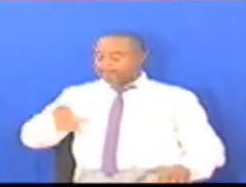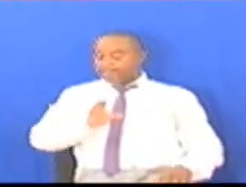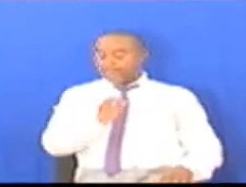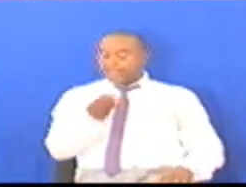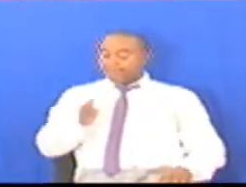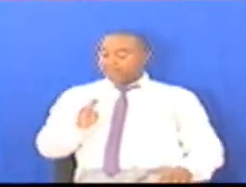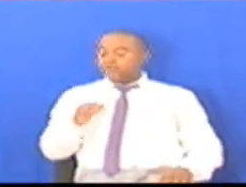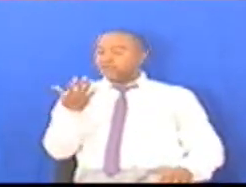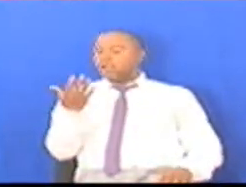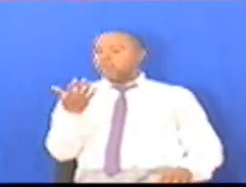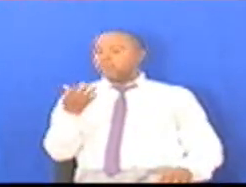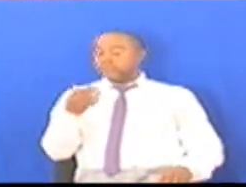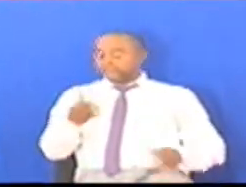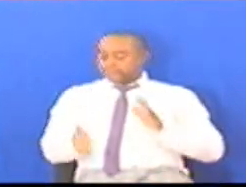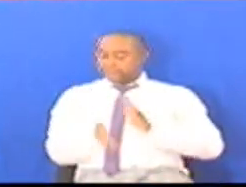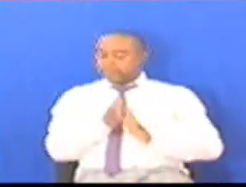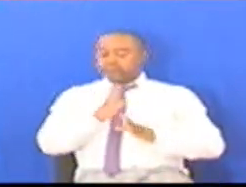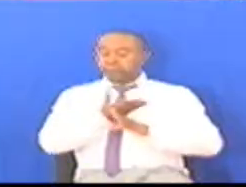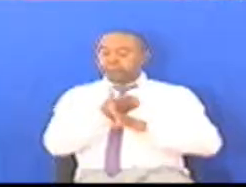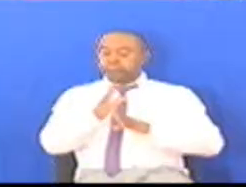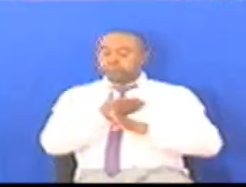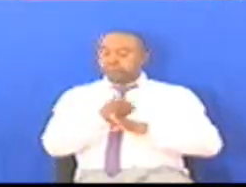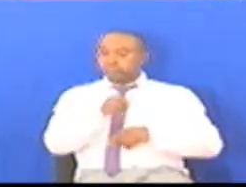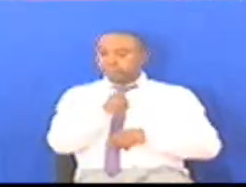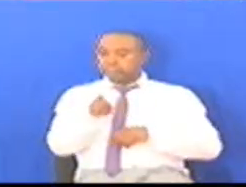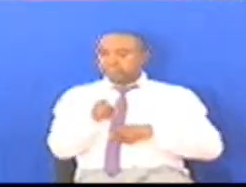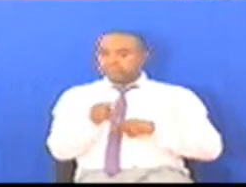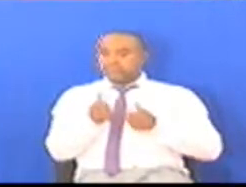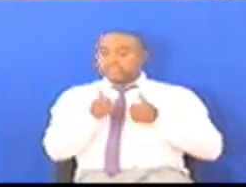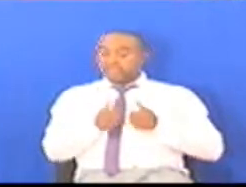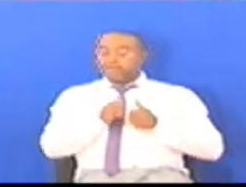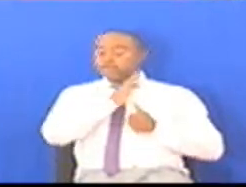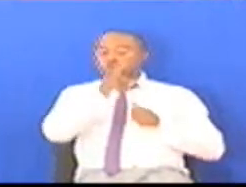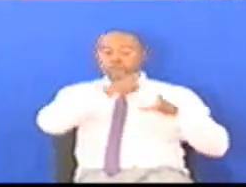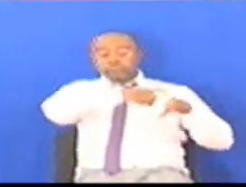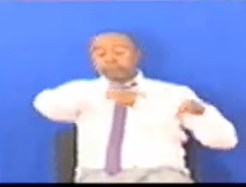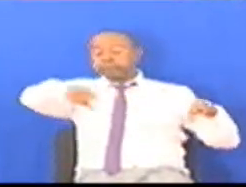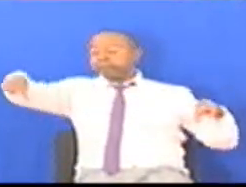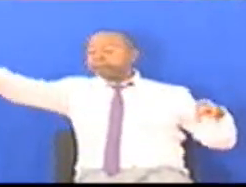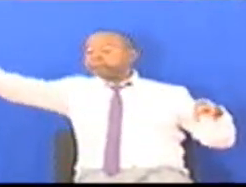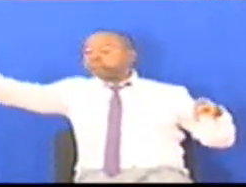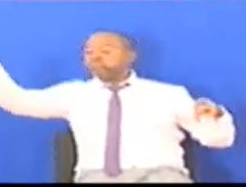Itaanza kutengenezwa Na meahidi kwa mba itatengezwa yote Mpaka ishe